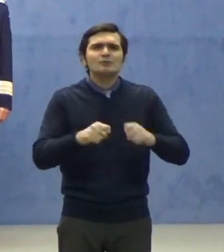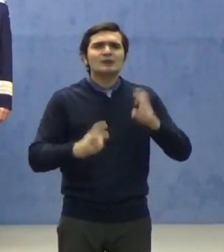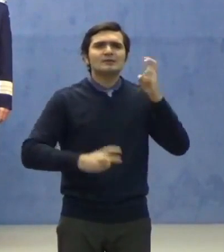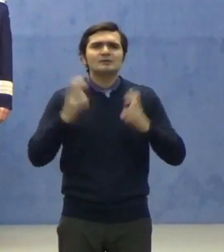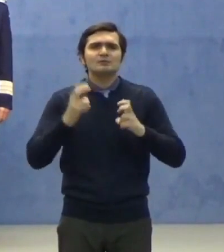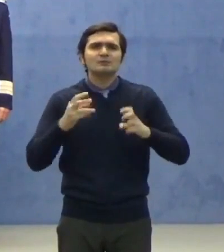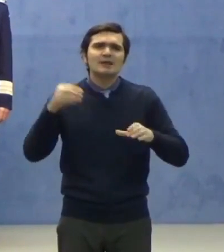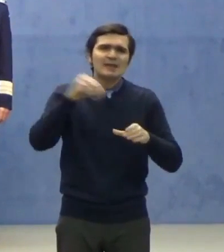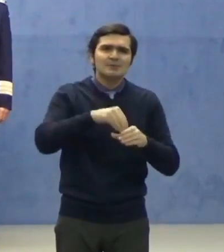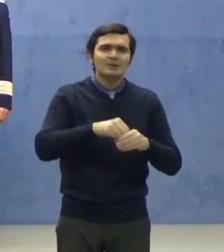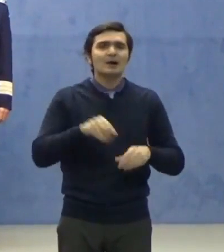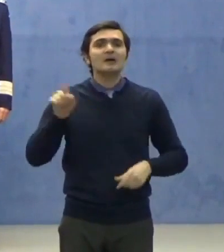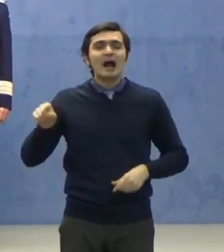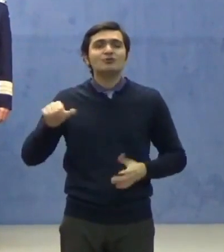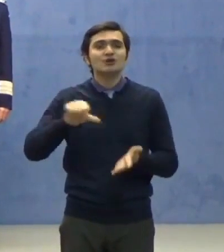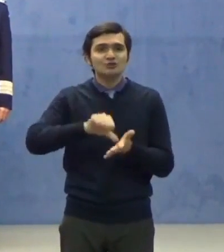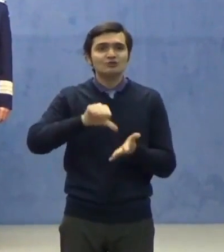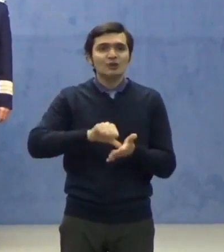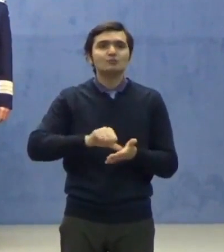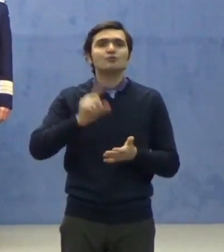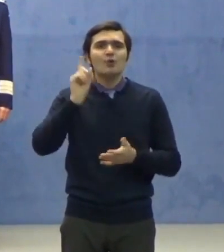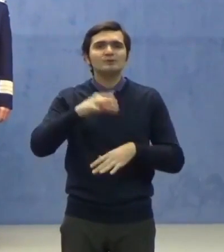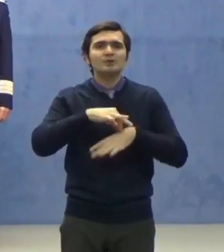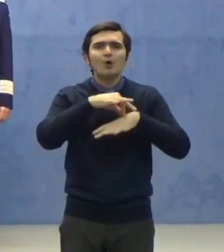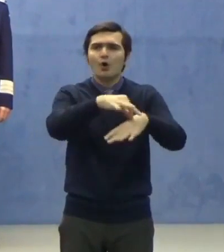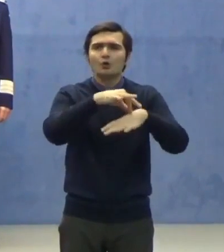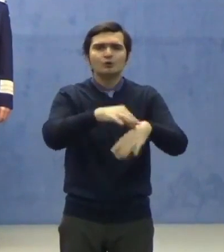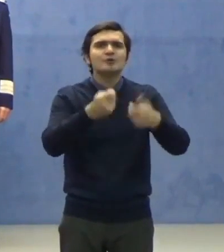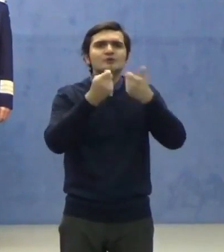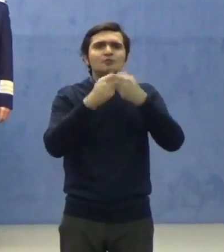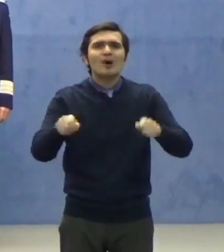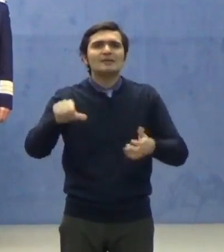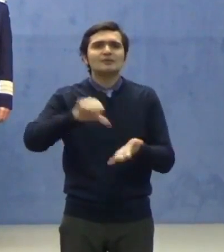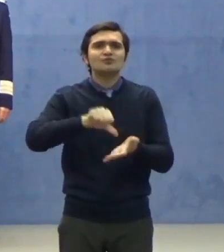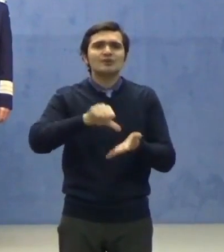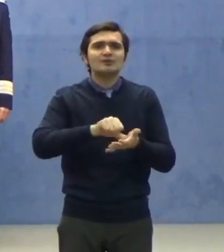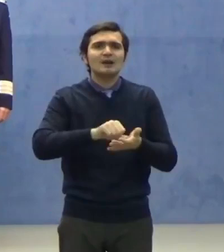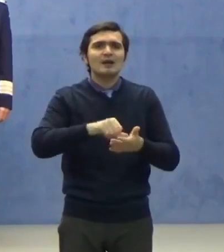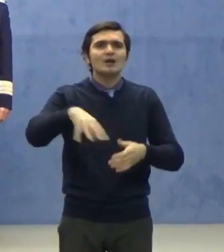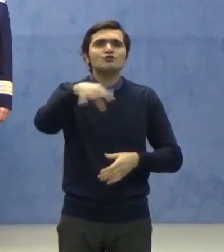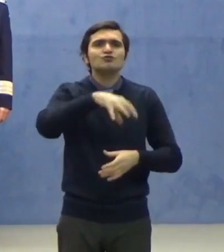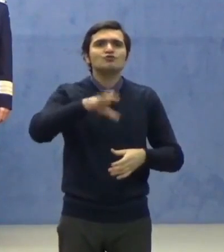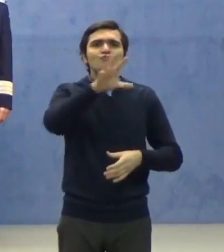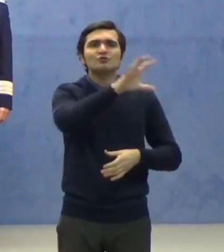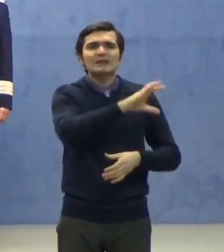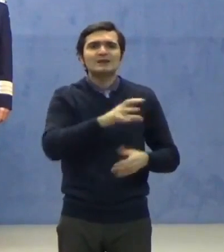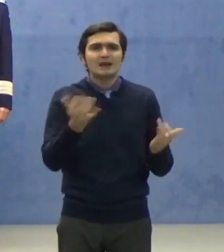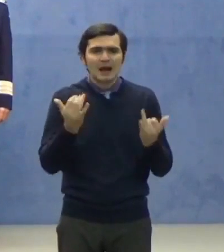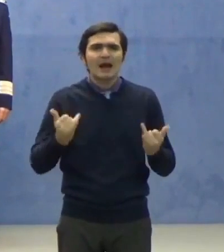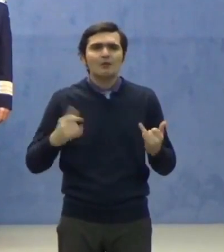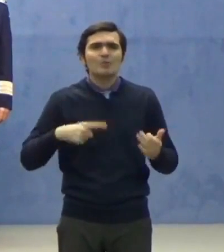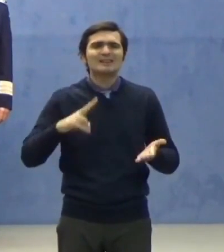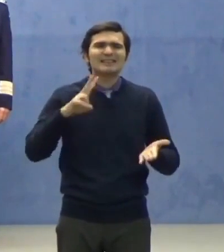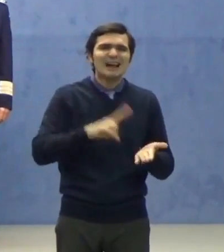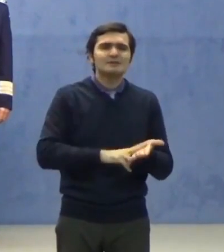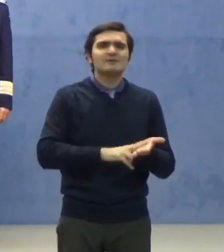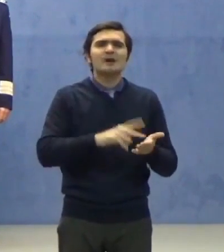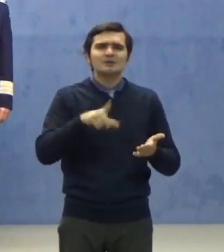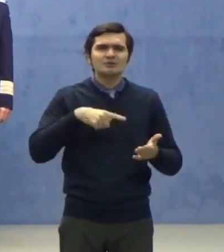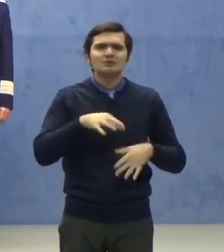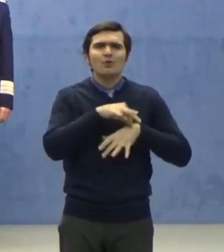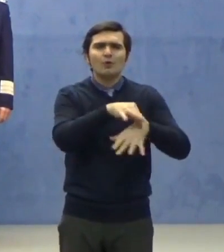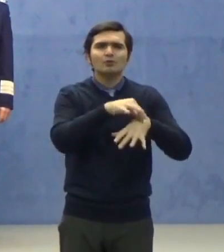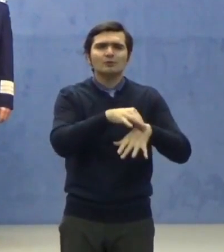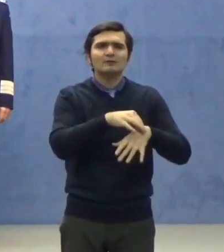iar acest centru va coordona toate centrele județene care deja sunt activate și se află în coordonarea prefecțiilor și a